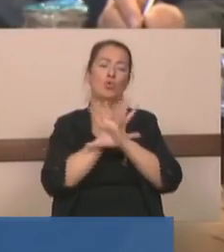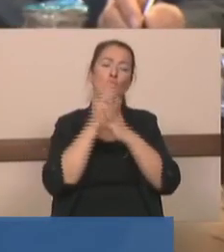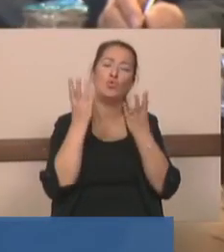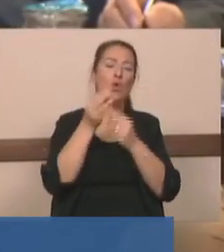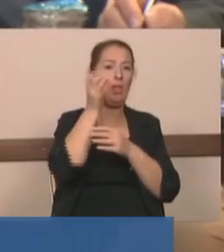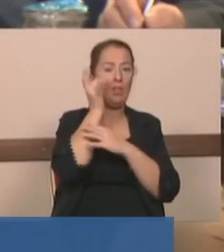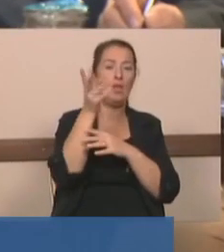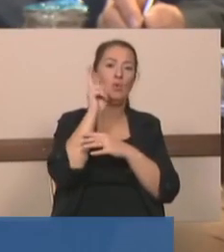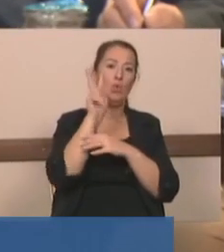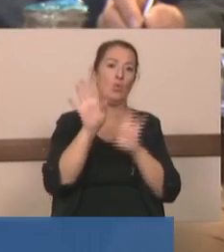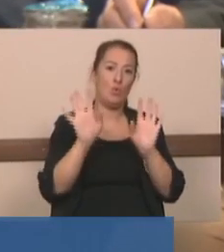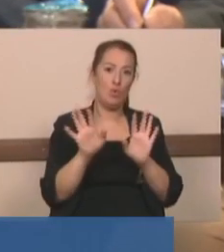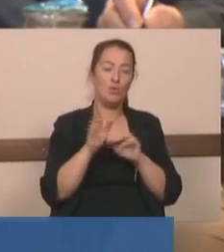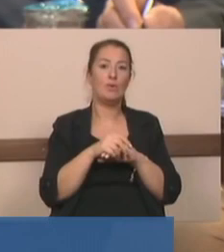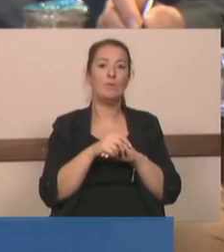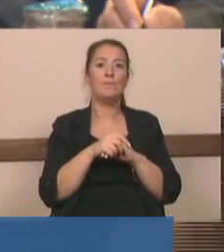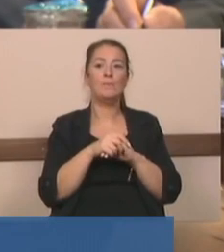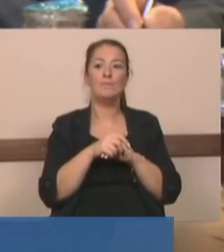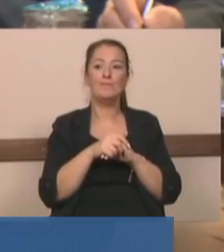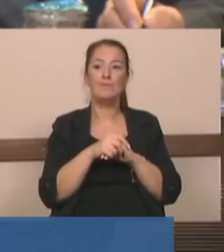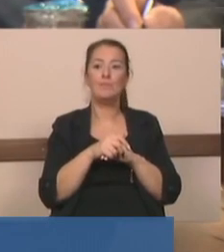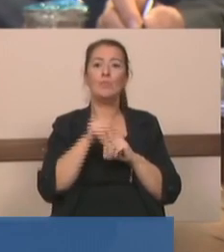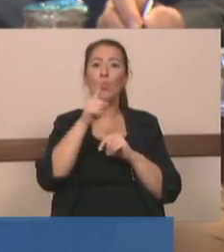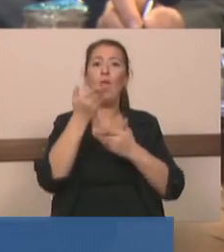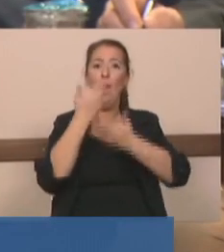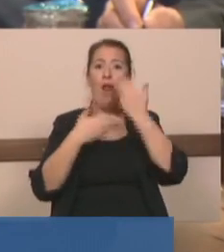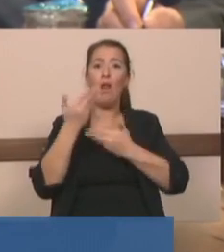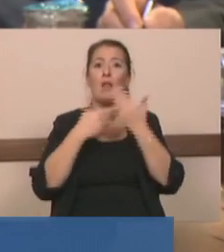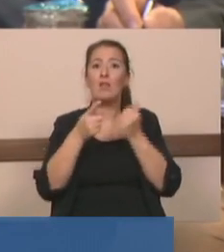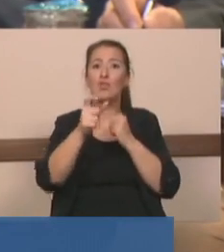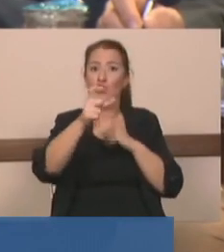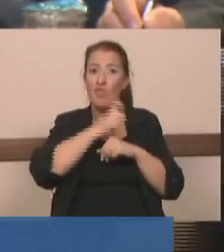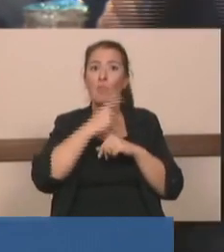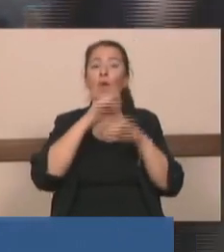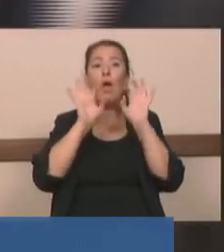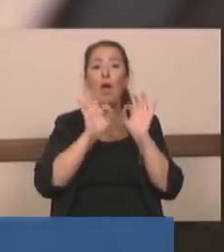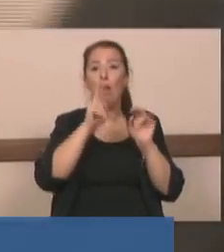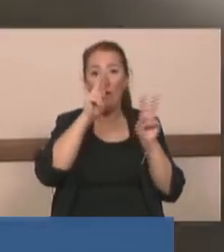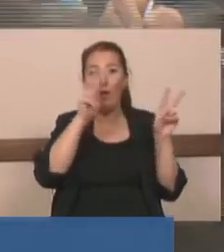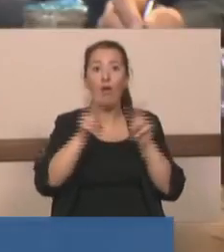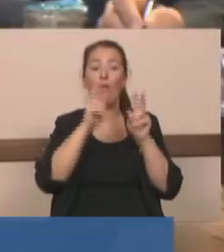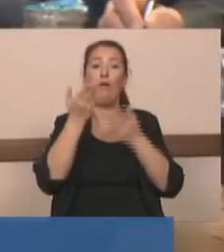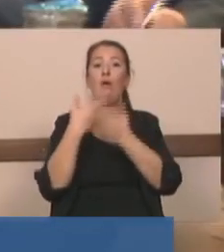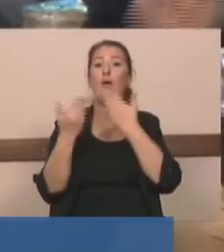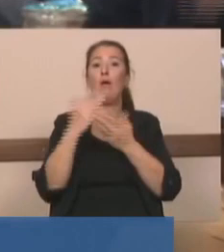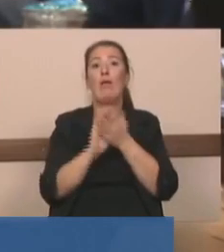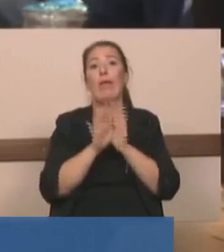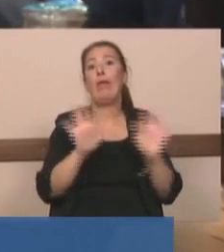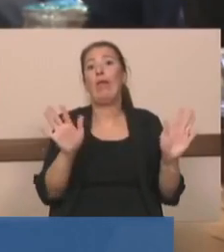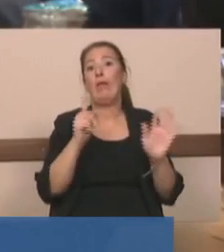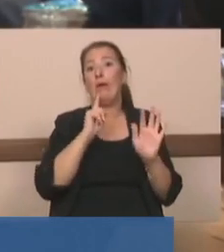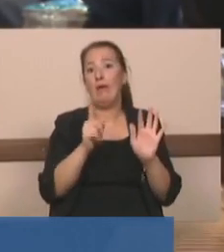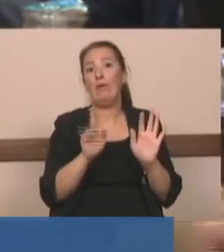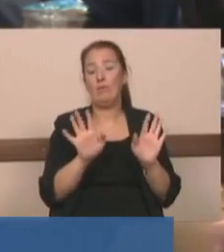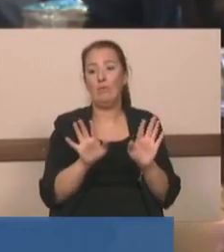şey ise efendim. Tevfik bunları anlattınız bakın cevap dediniz. Evet. Ama aynı yerlere döndükse uzay gider yani Tevfik Bey. Bir başka